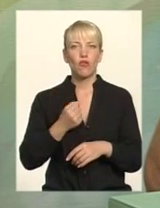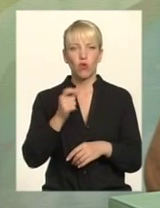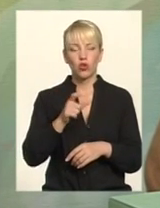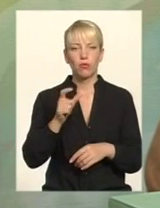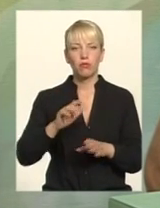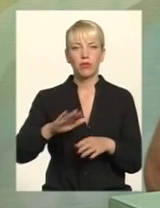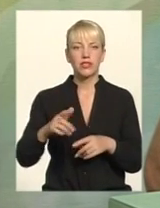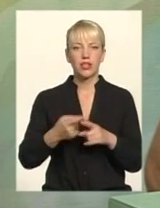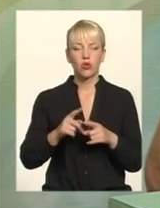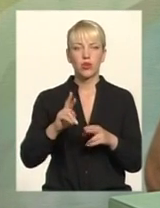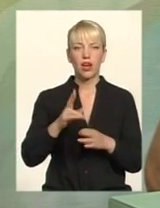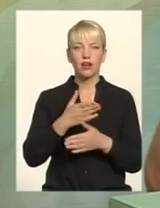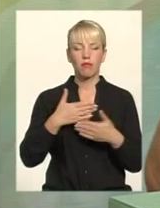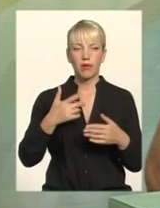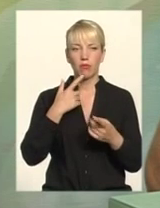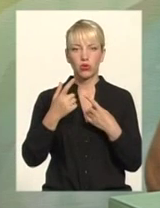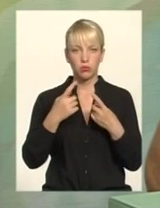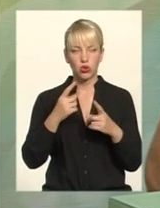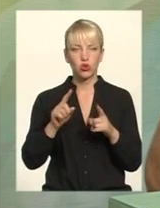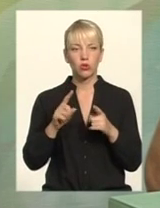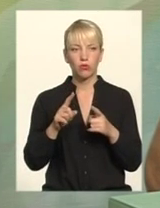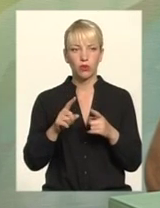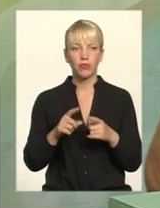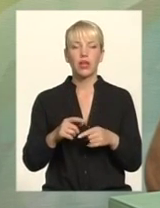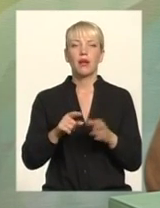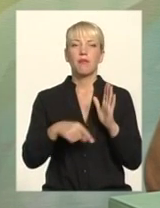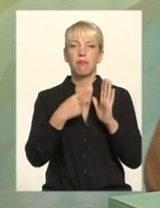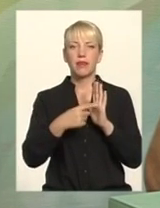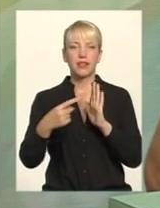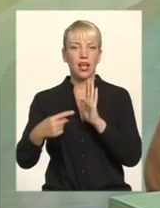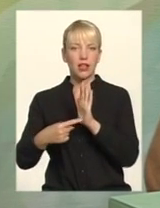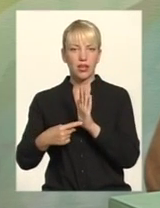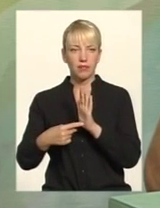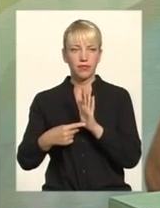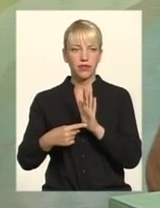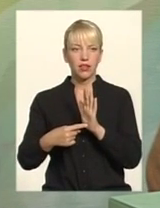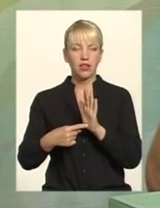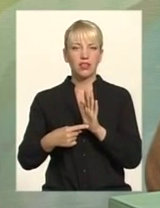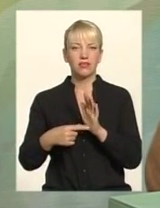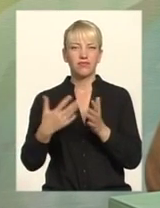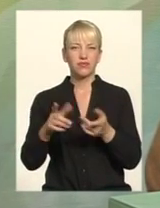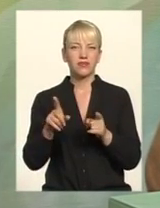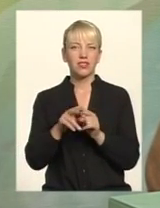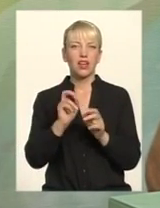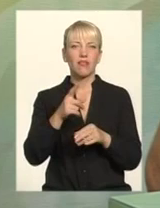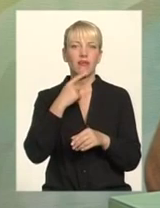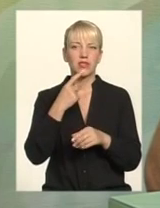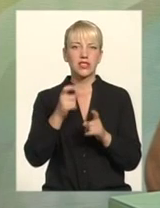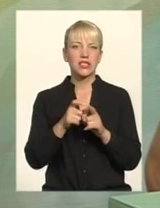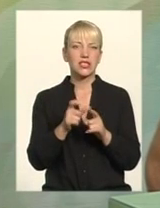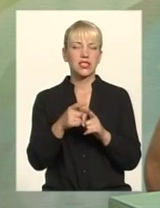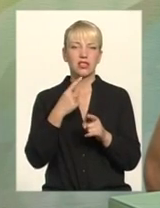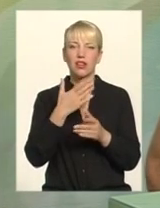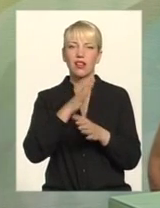поспілкувалися Тому що питання все-таки, вони, як-то по-російськи, скомкувались Не було того